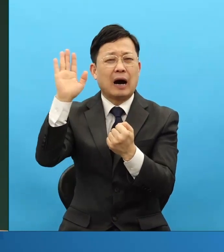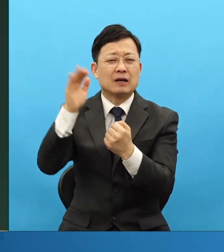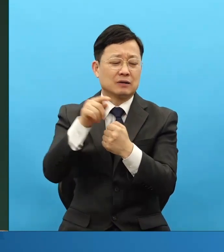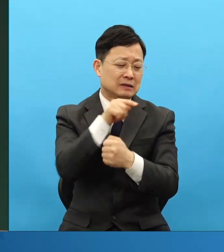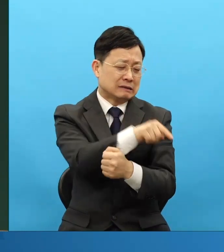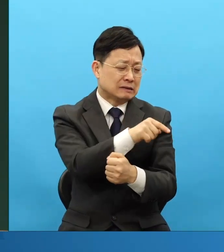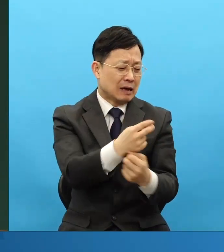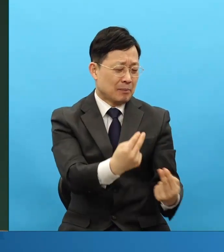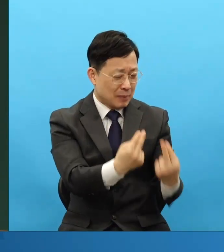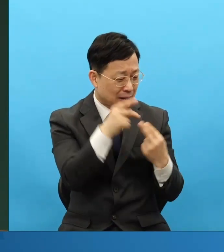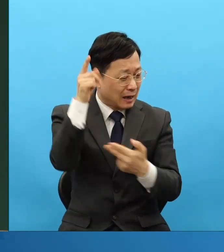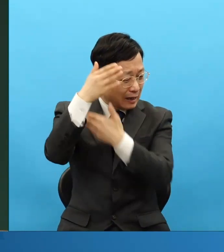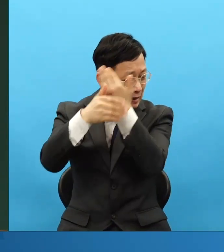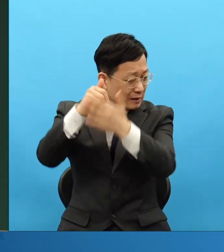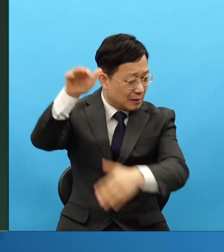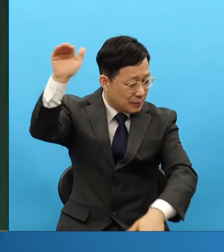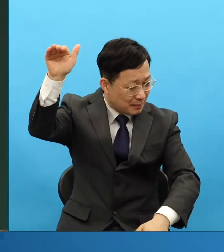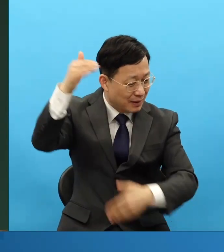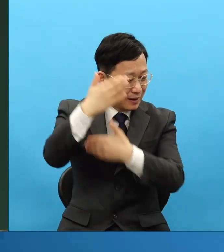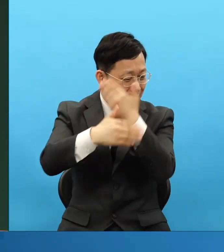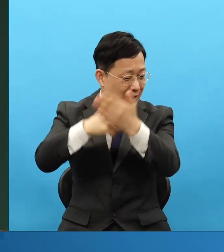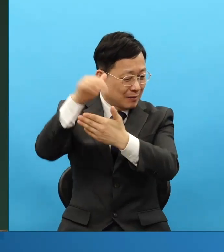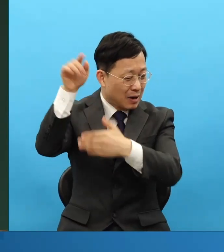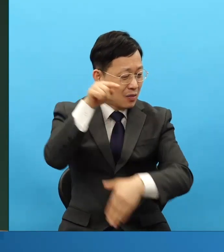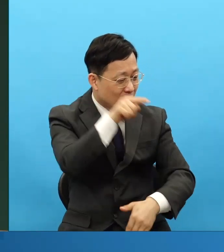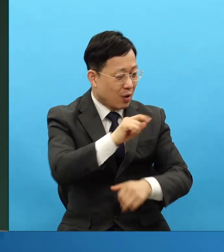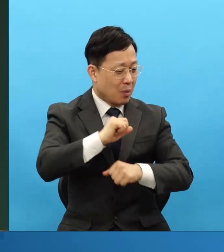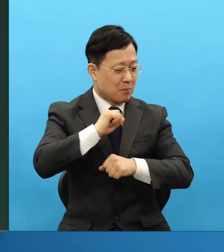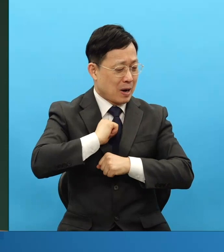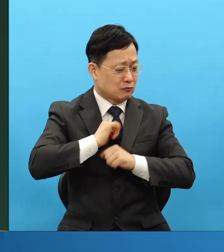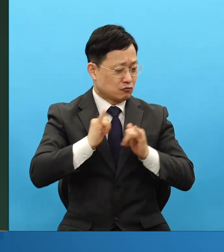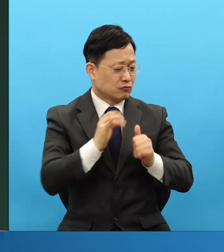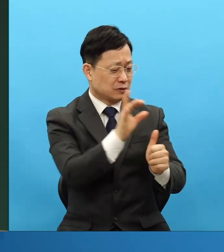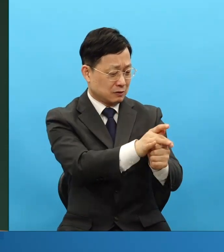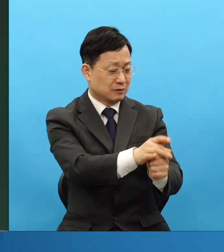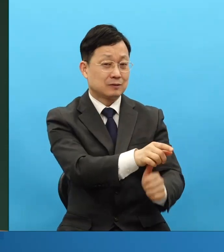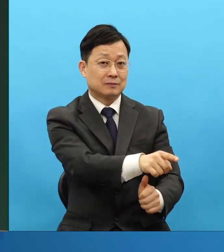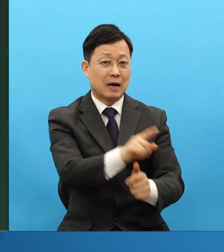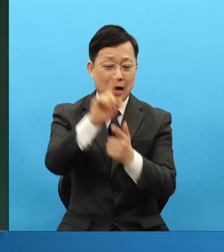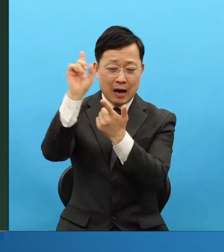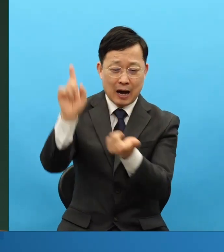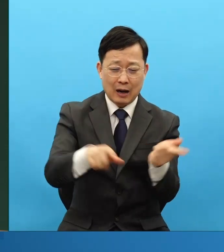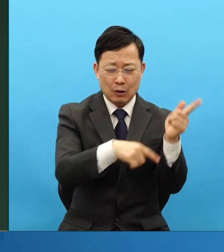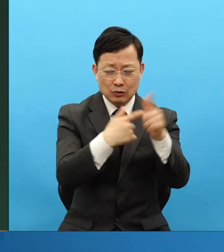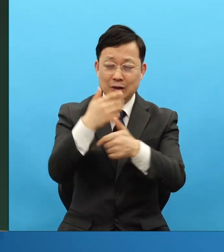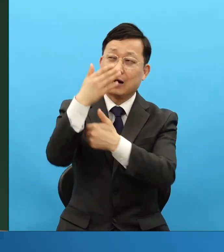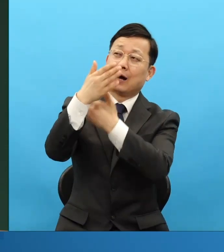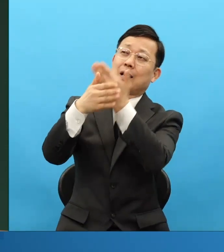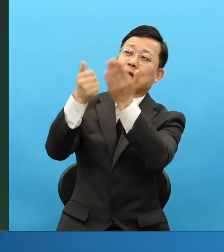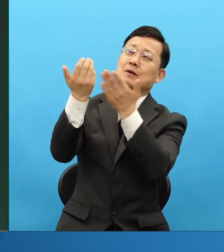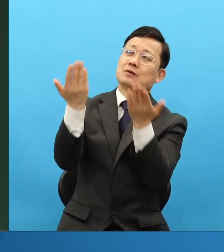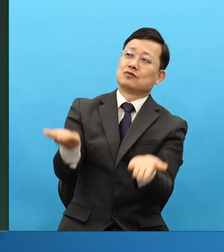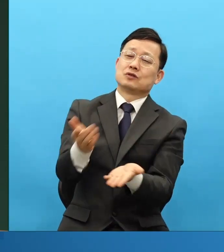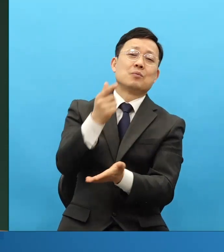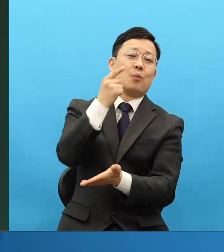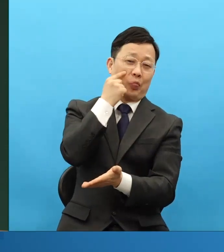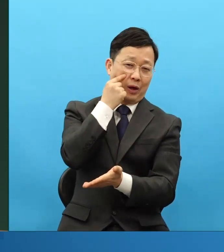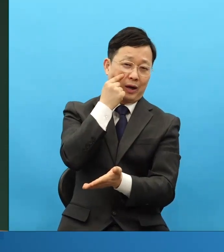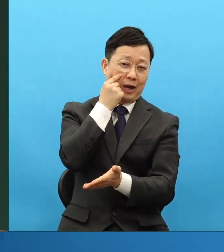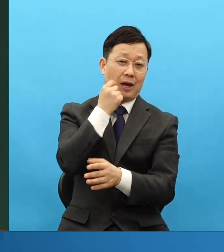너를 파수꾼으로 세웠다. 종이니 종이야 여호와로 쉬지 못하게 해라.